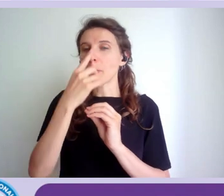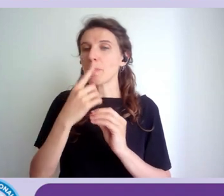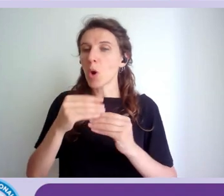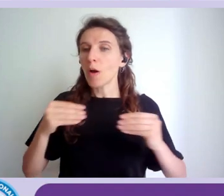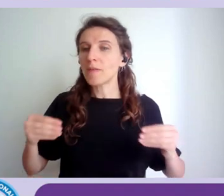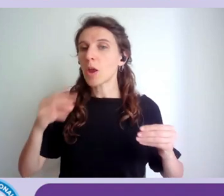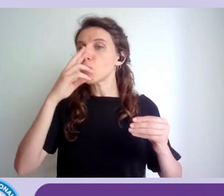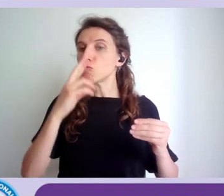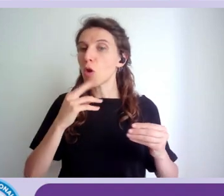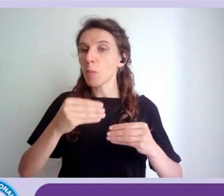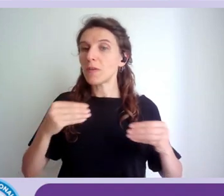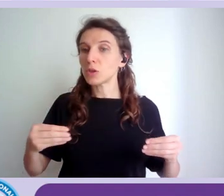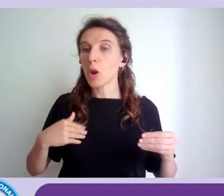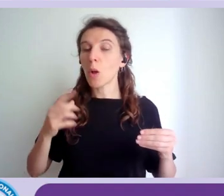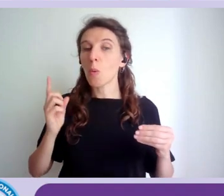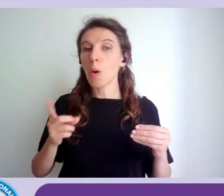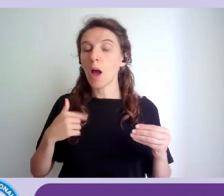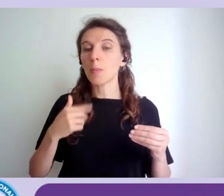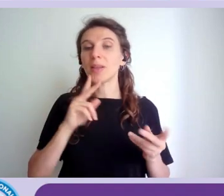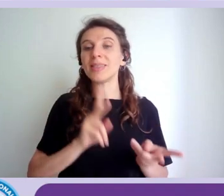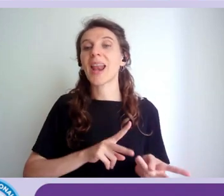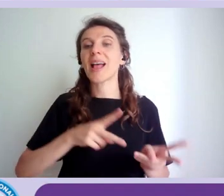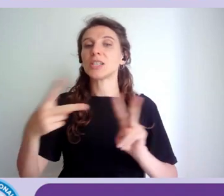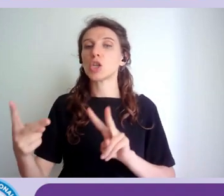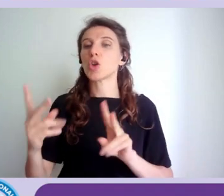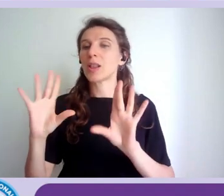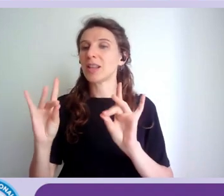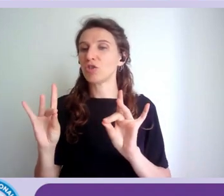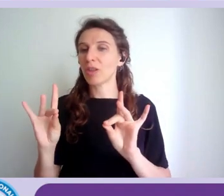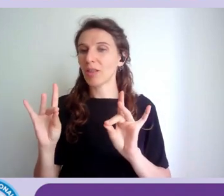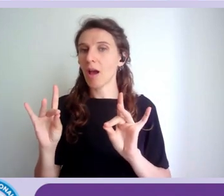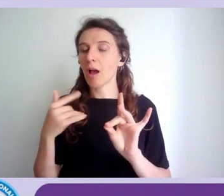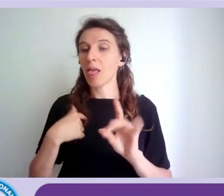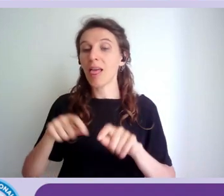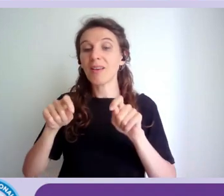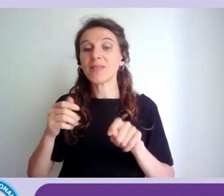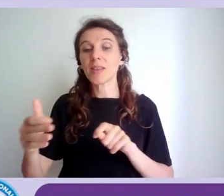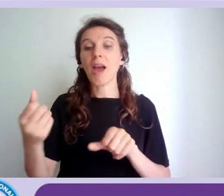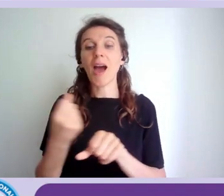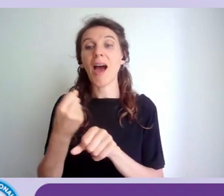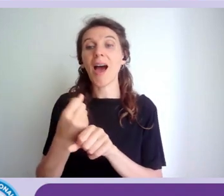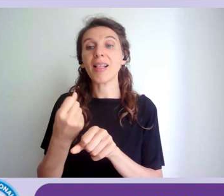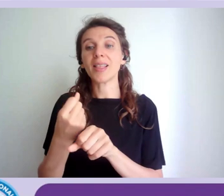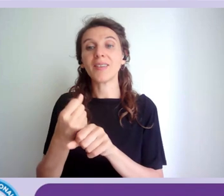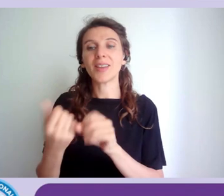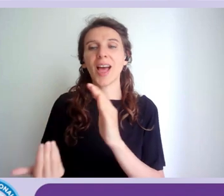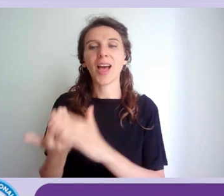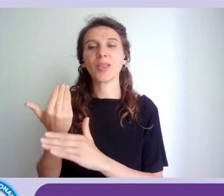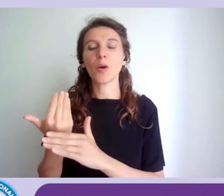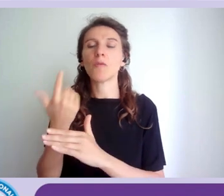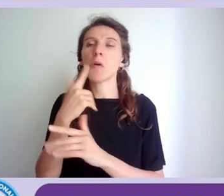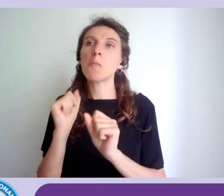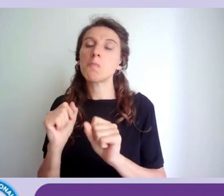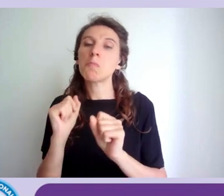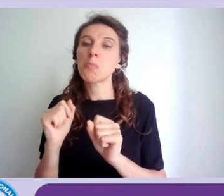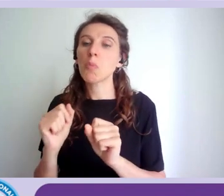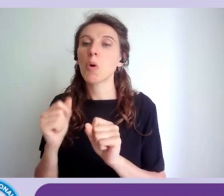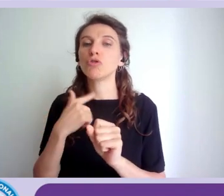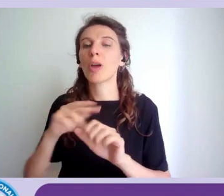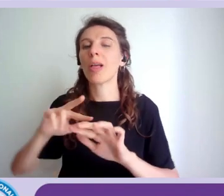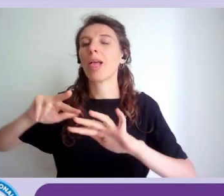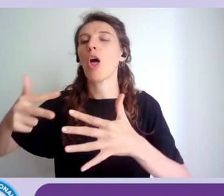professionale relativi alla transizione digitale ed è partita una nuova attività di una possibile nuova parte 8